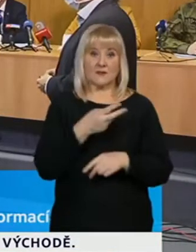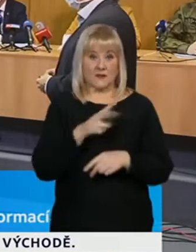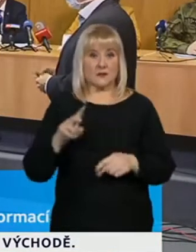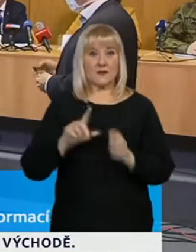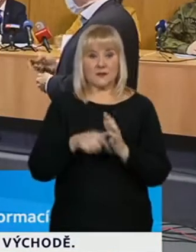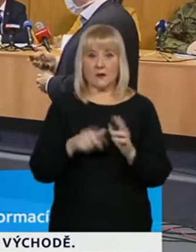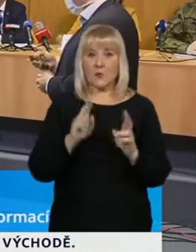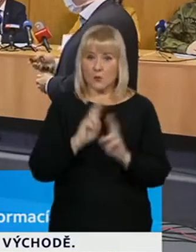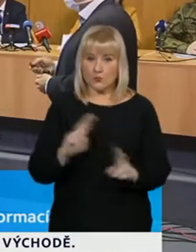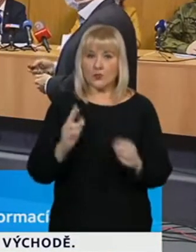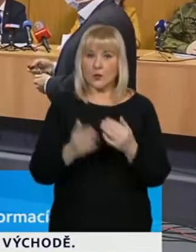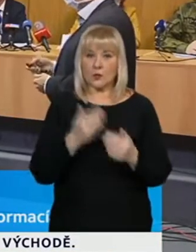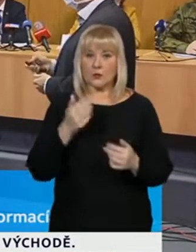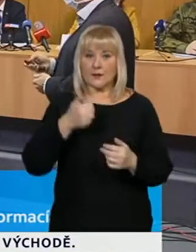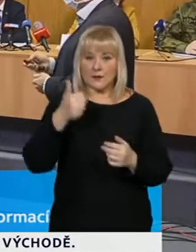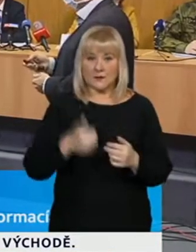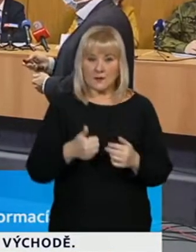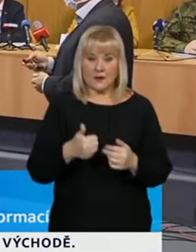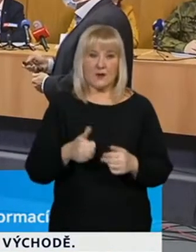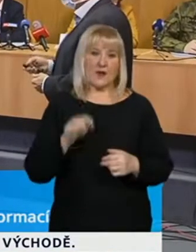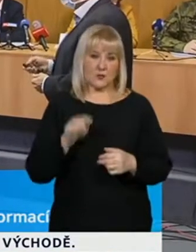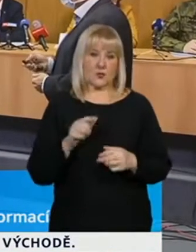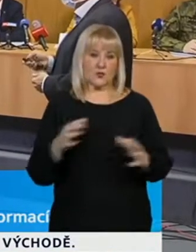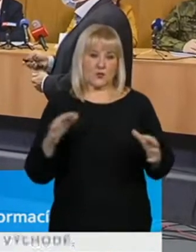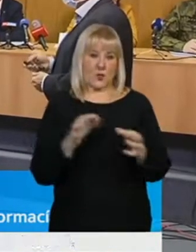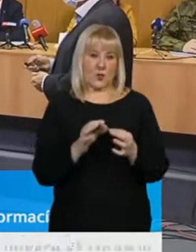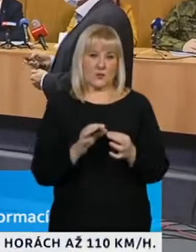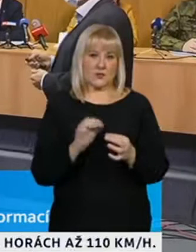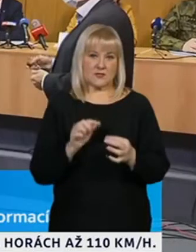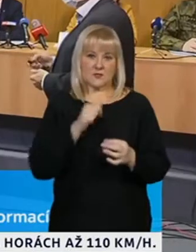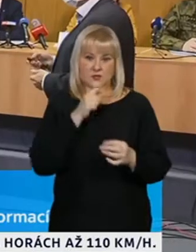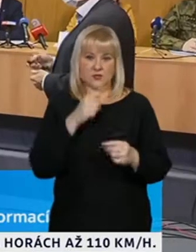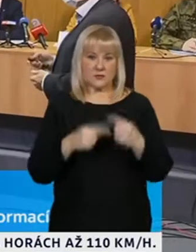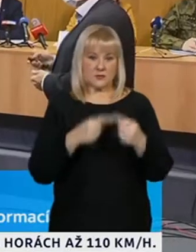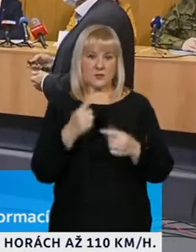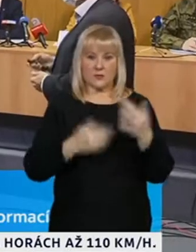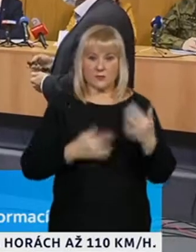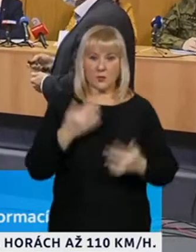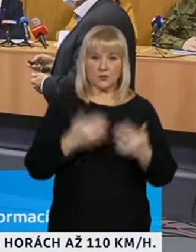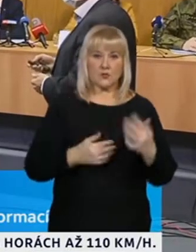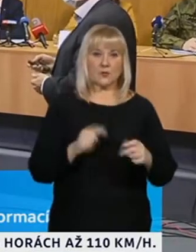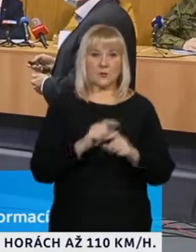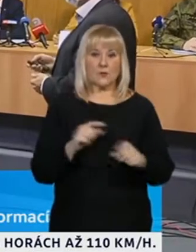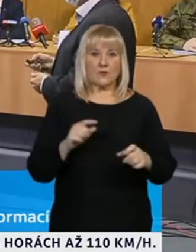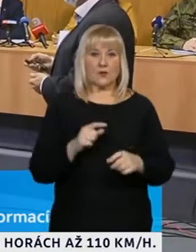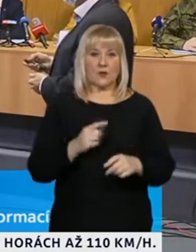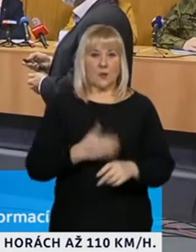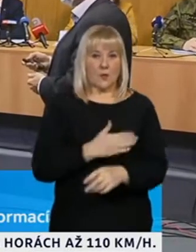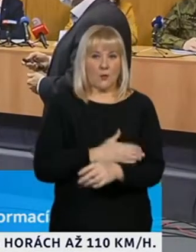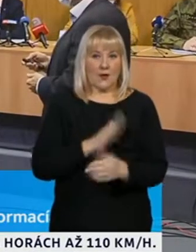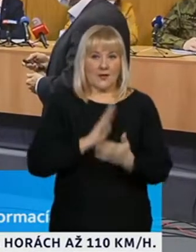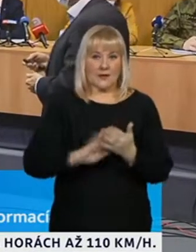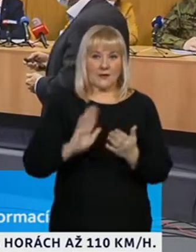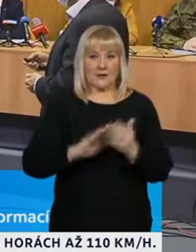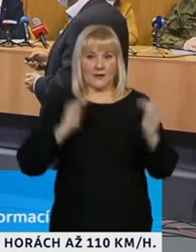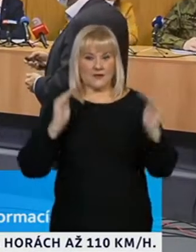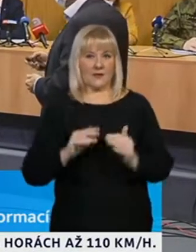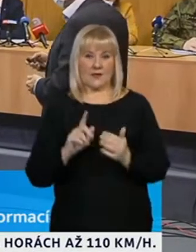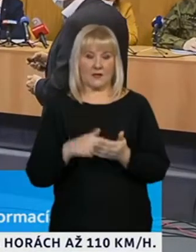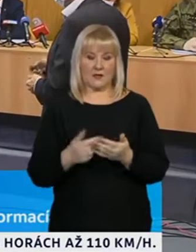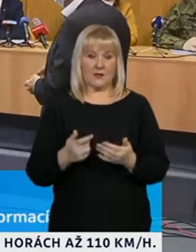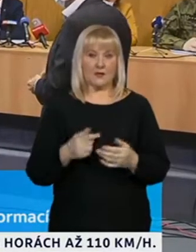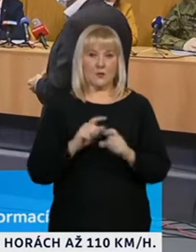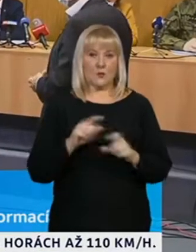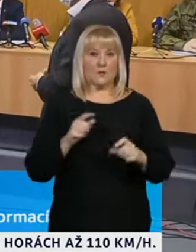jedné. A je to vlastně numerický důsledek toho, že to zpomalování už není tak rychlé, jako když jsme se vstupovali z těch